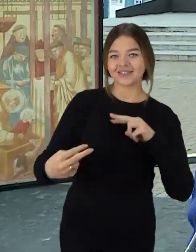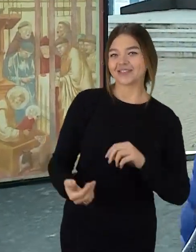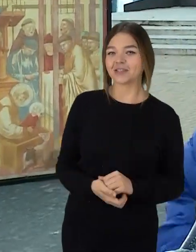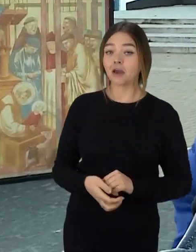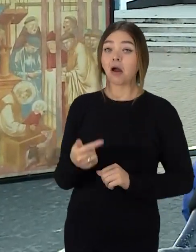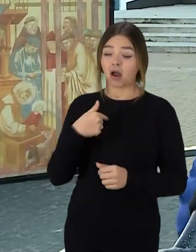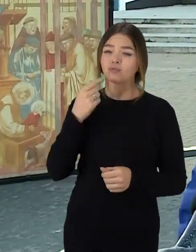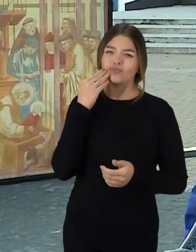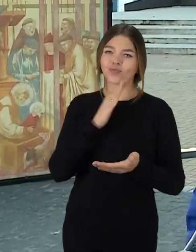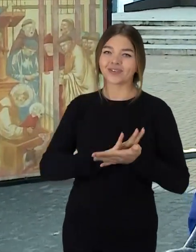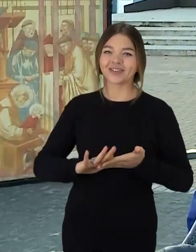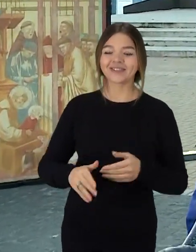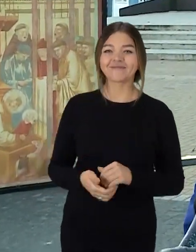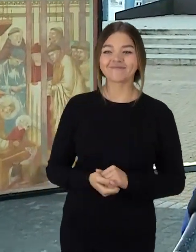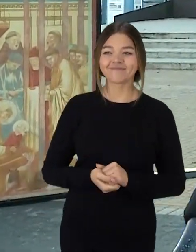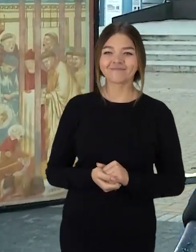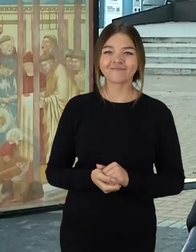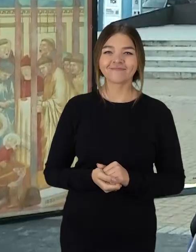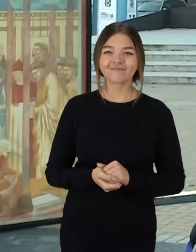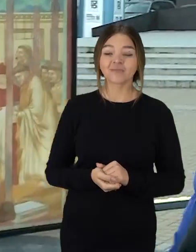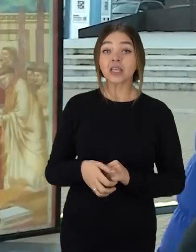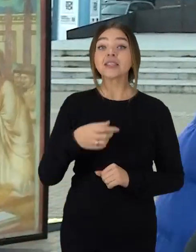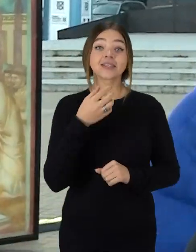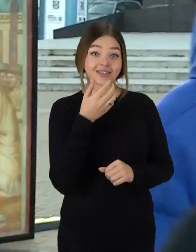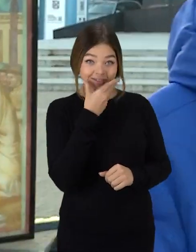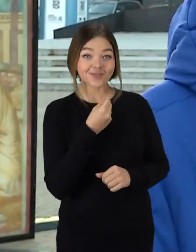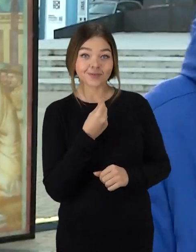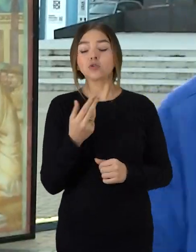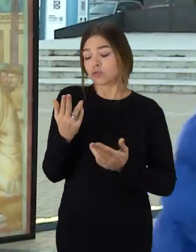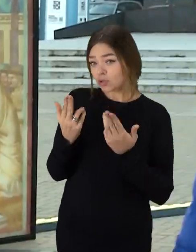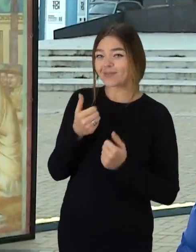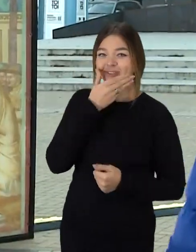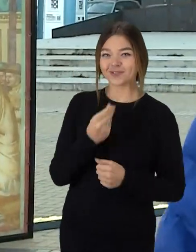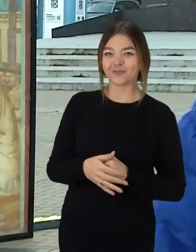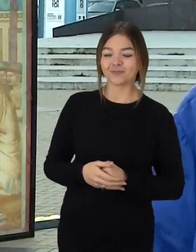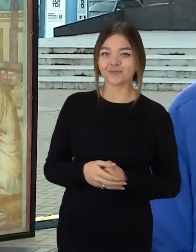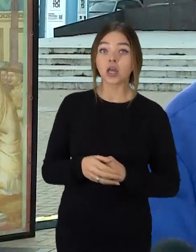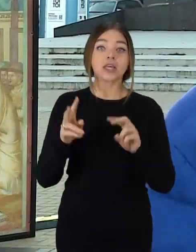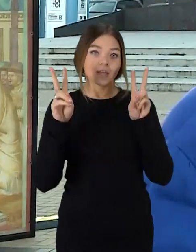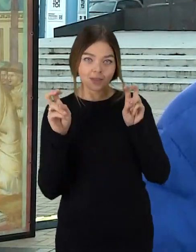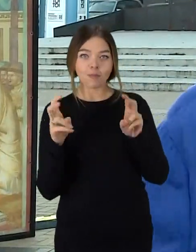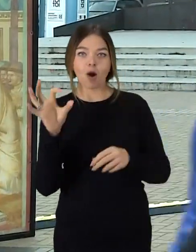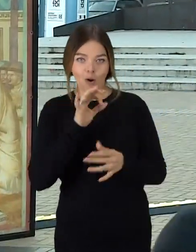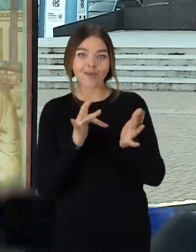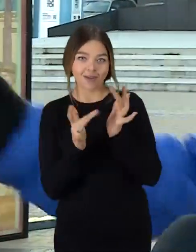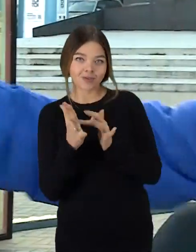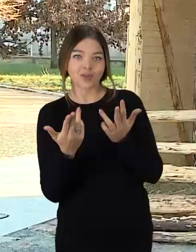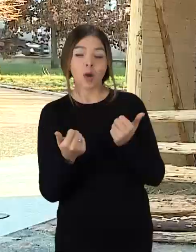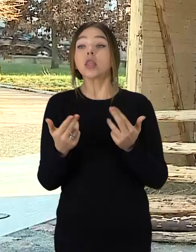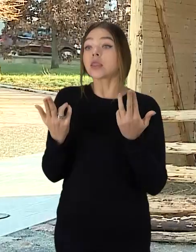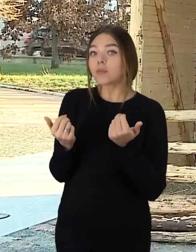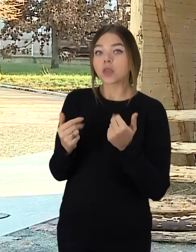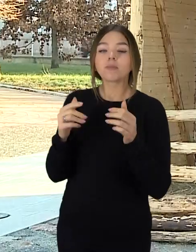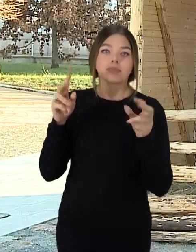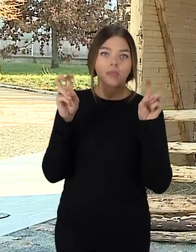pats šiaulietis esu. Tai jūsų akiai labai gražu? Jo, gražu. Ir tą tematiką tokia apie Jėzus? Jo, jo, labai tematikai, kaip pat